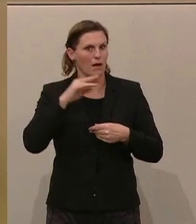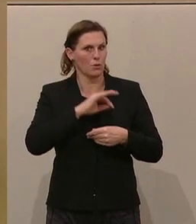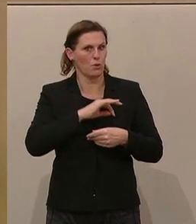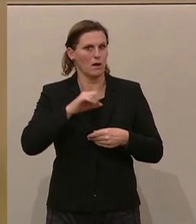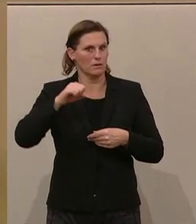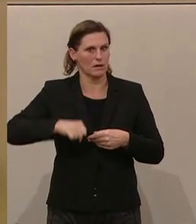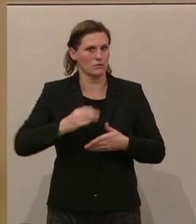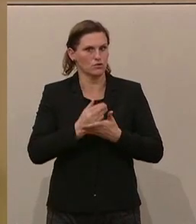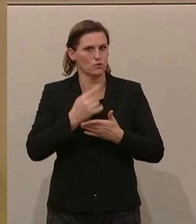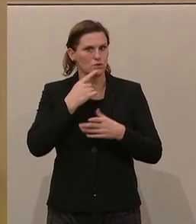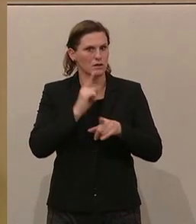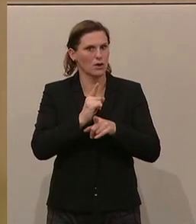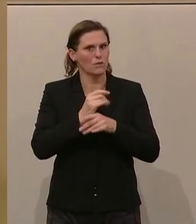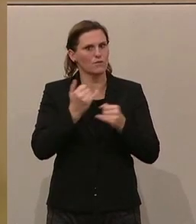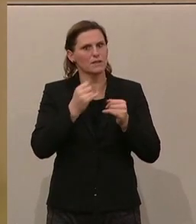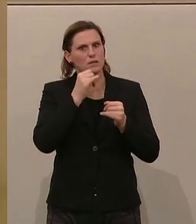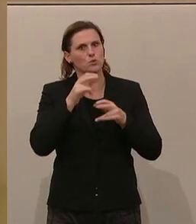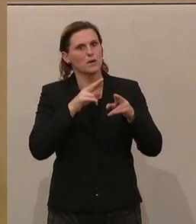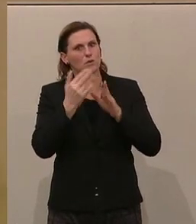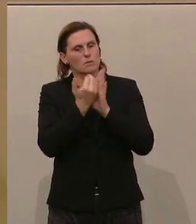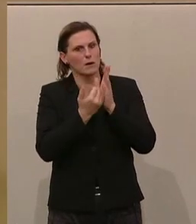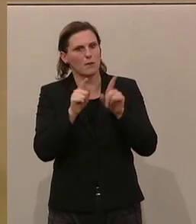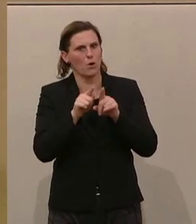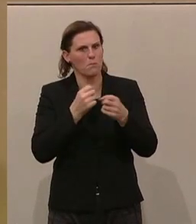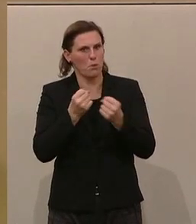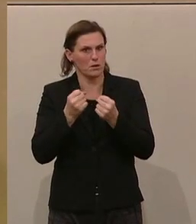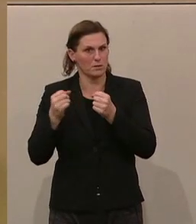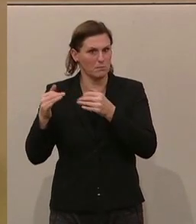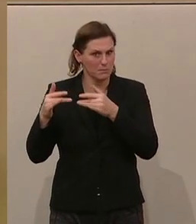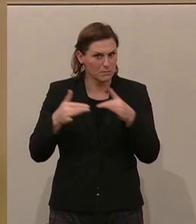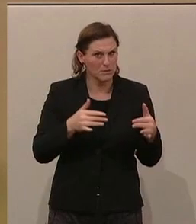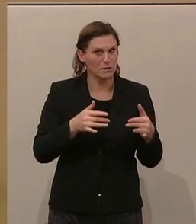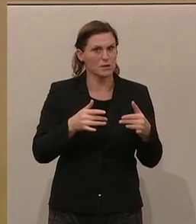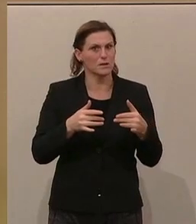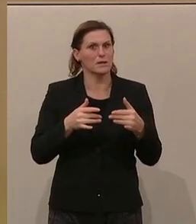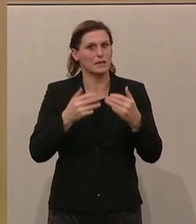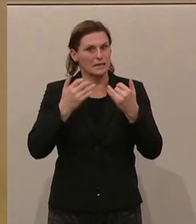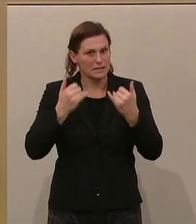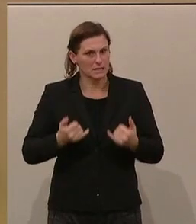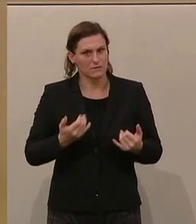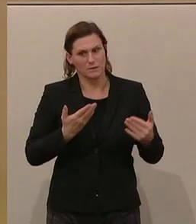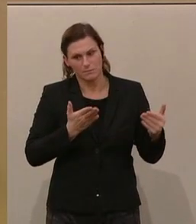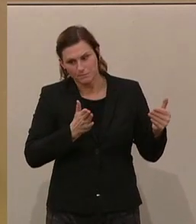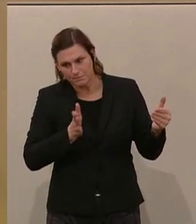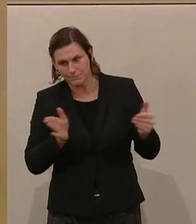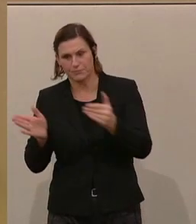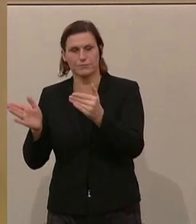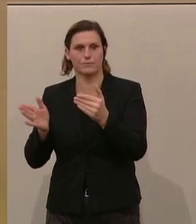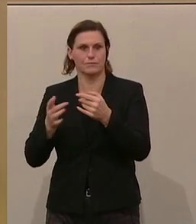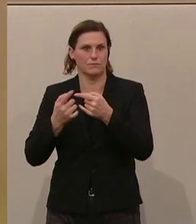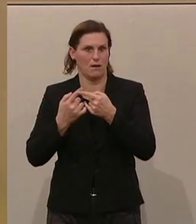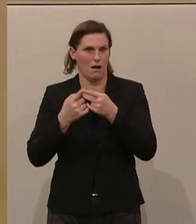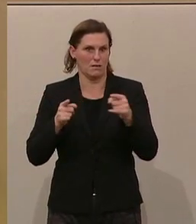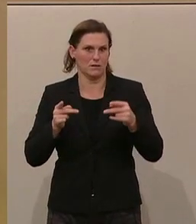Regierungsprogramm, sondern auch dann entsprechend in unsere Politik das einfließen lassen, dass wir uns zu einer Kursumkehr bewegen haben lassen. Wir